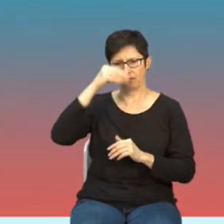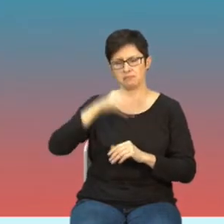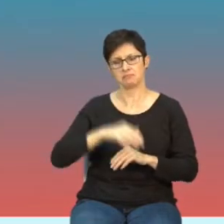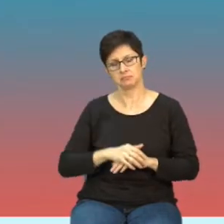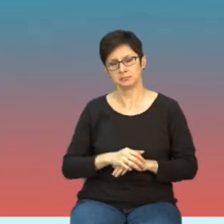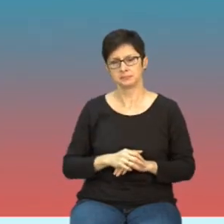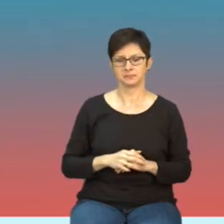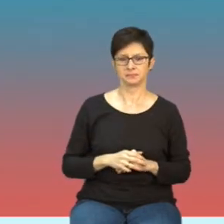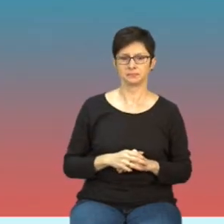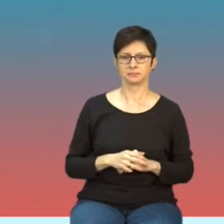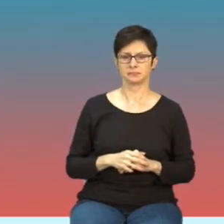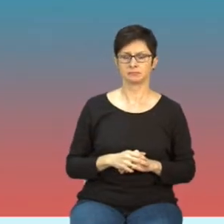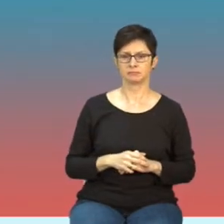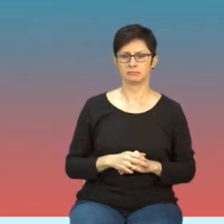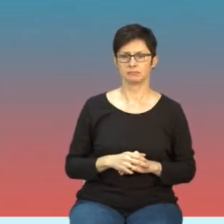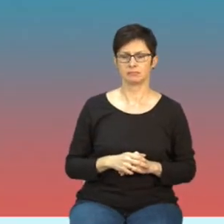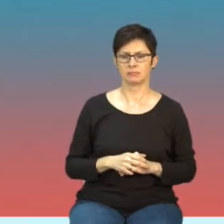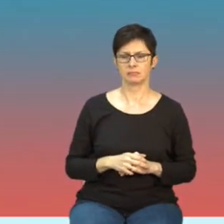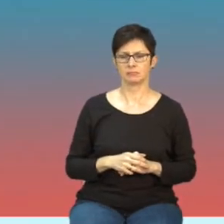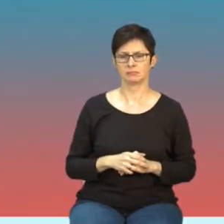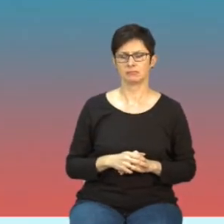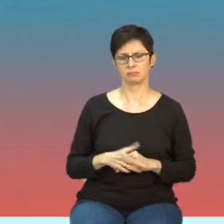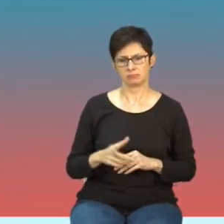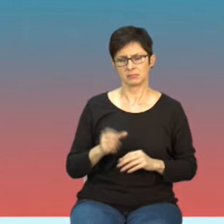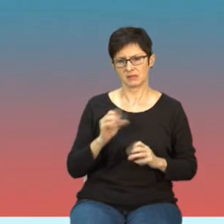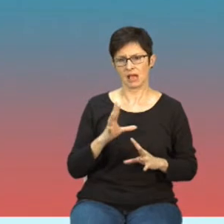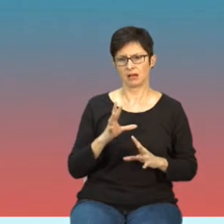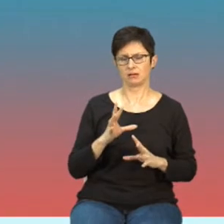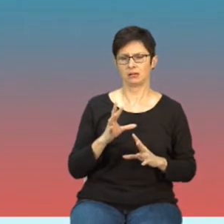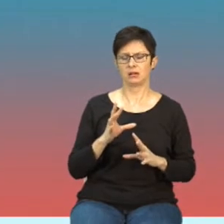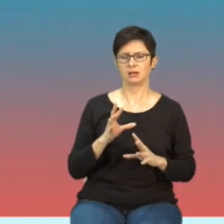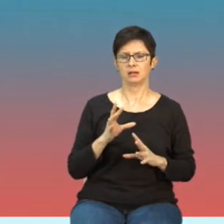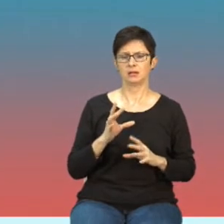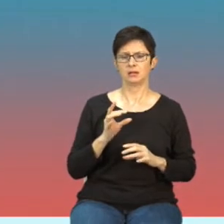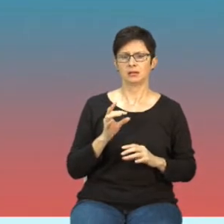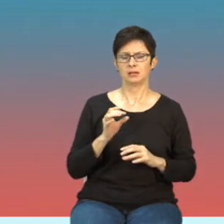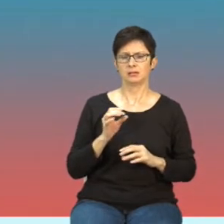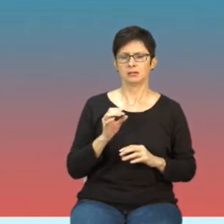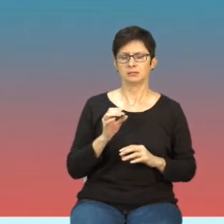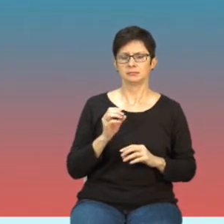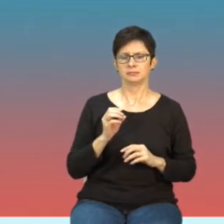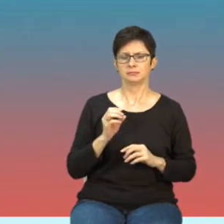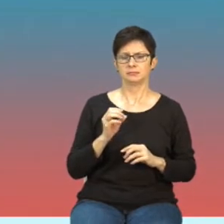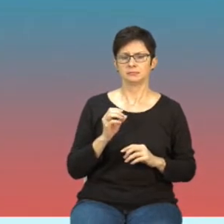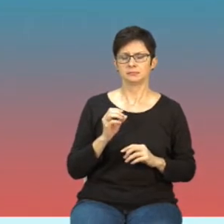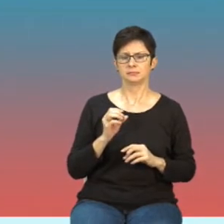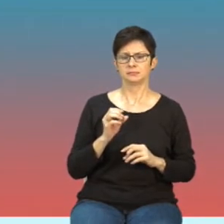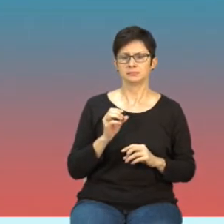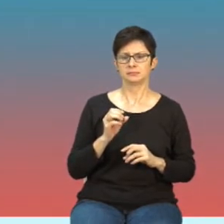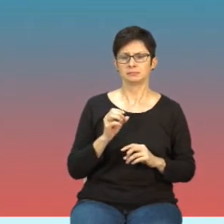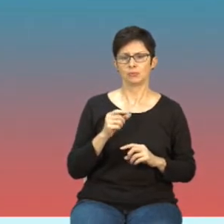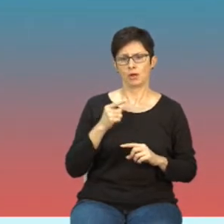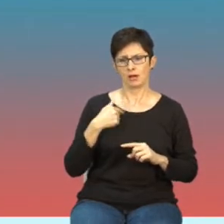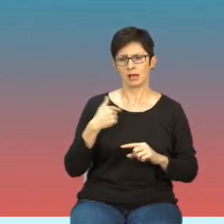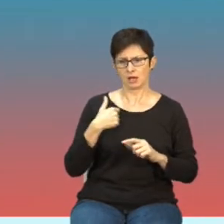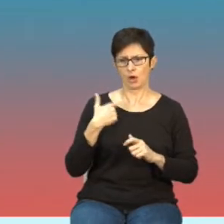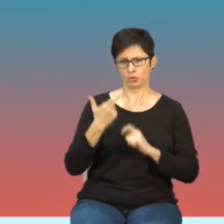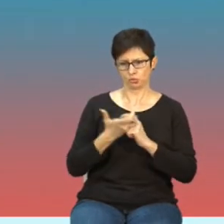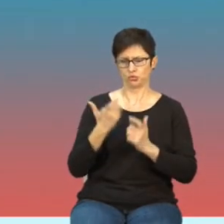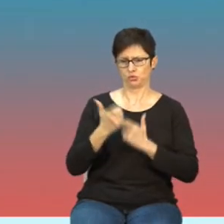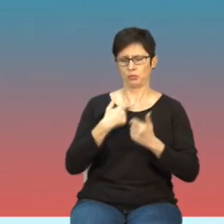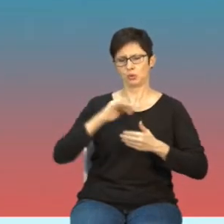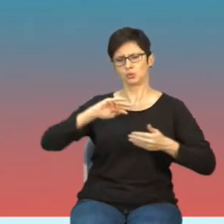nieprecyzyjnie, ale dosyć tak dobrze mimo wszystko to stresza tą zasadę